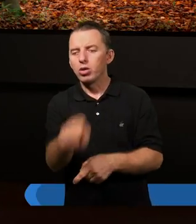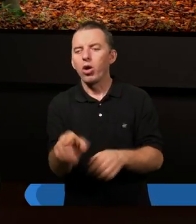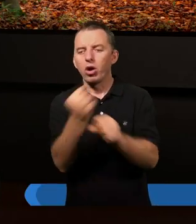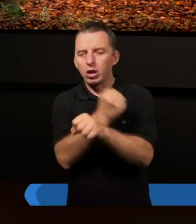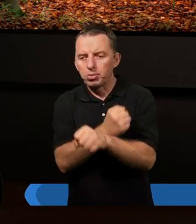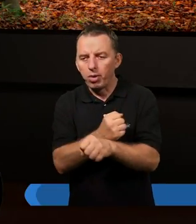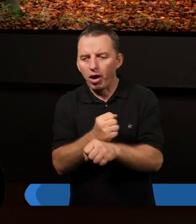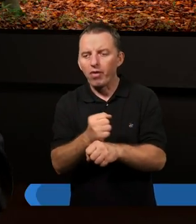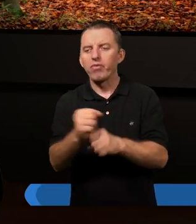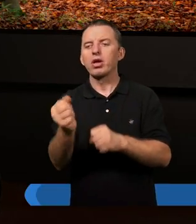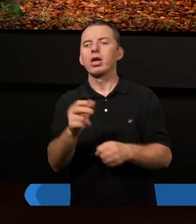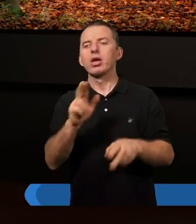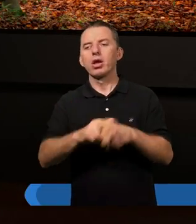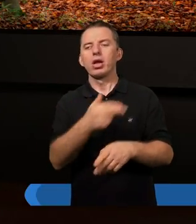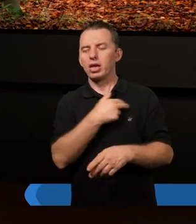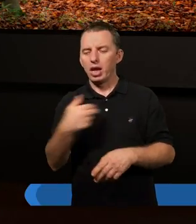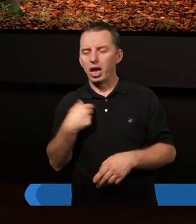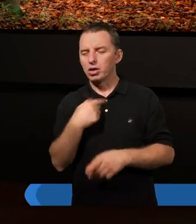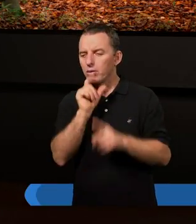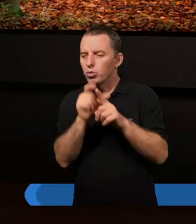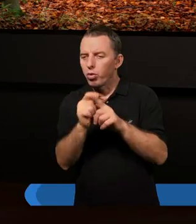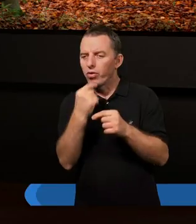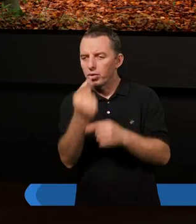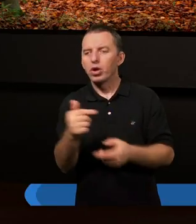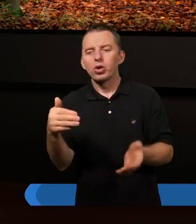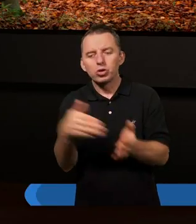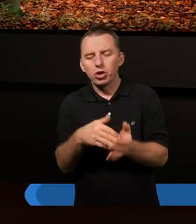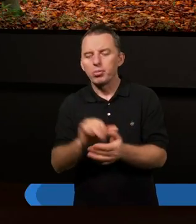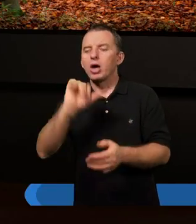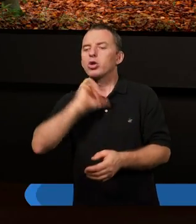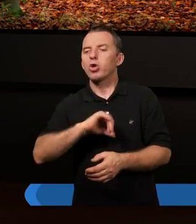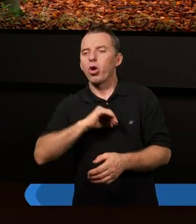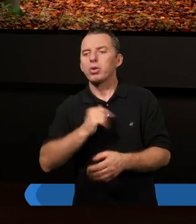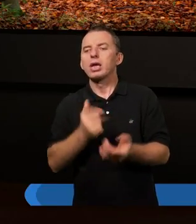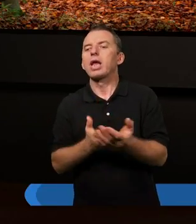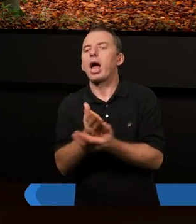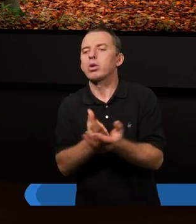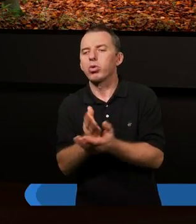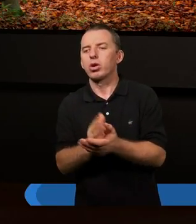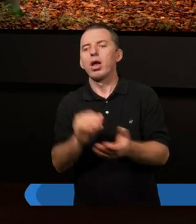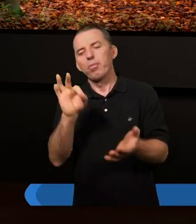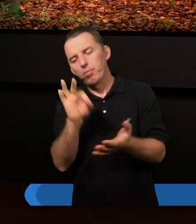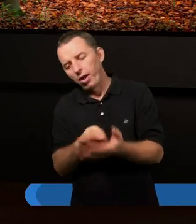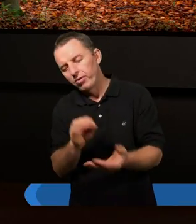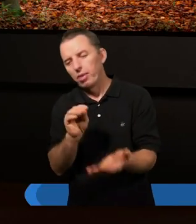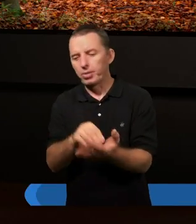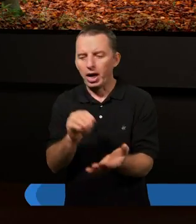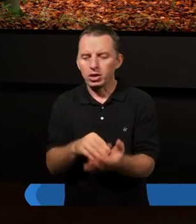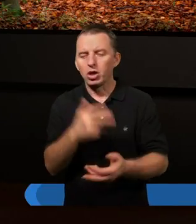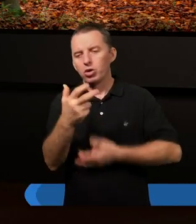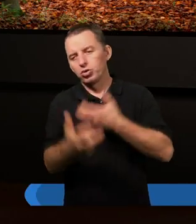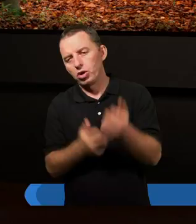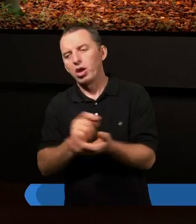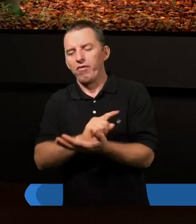zbawienie, tak jakbyśmy to tak naszym słowem powiedzieli, trzeba sobie zasłużyć, pewne praktyki czynić.